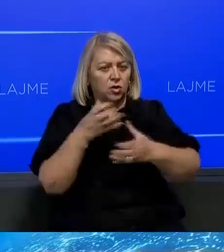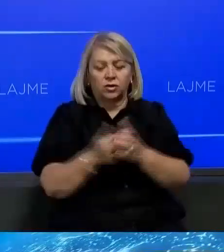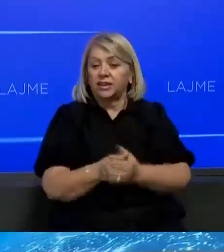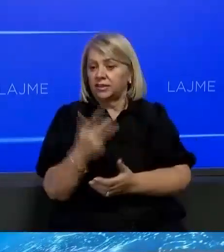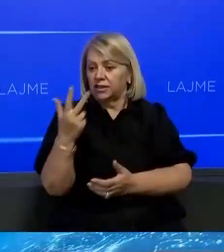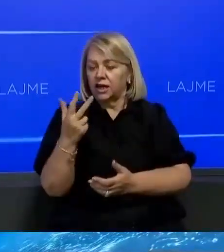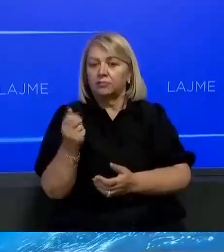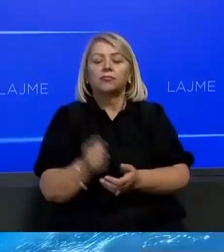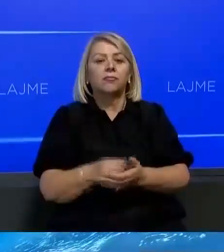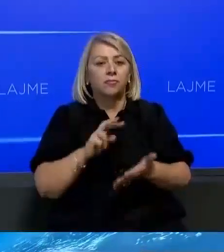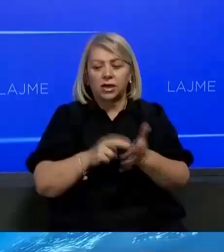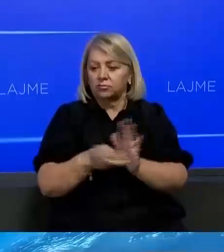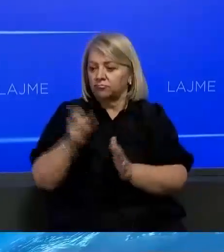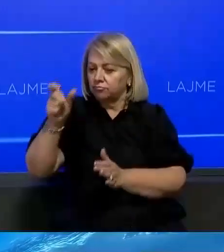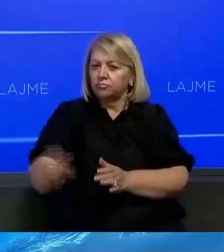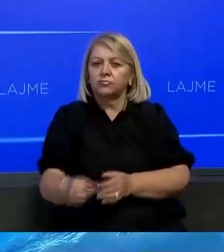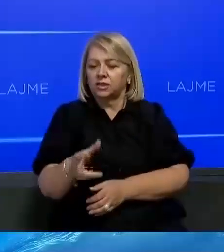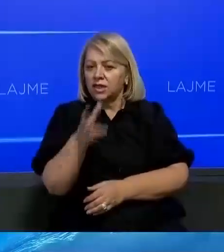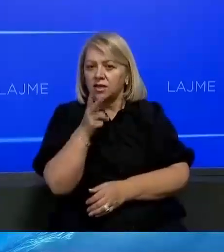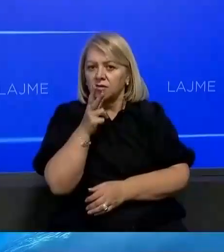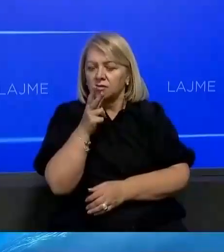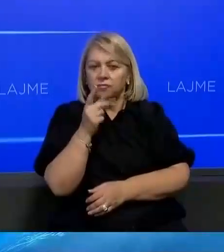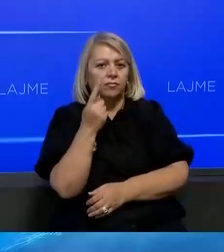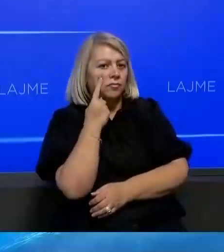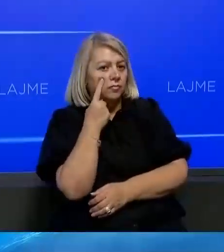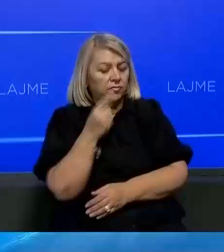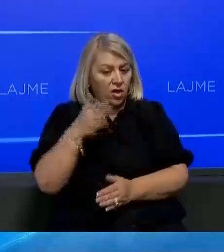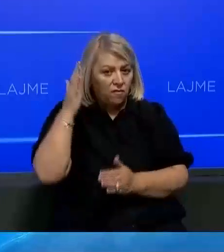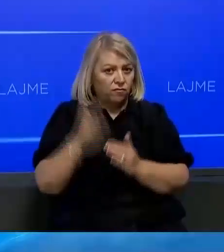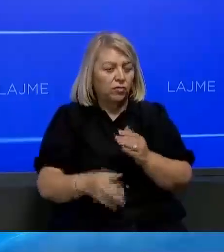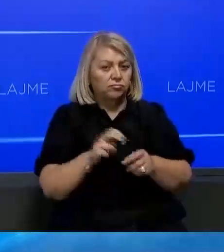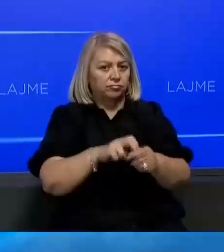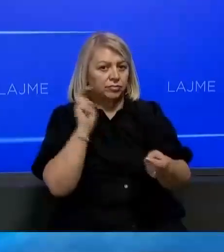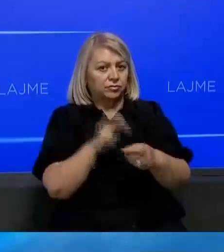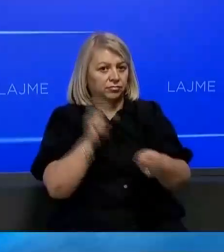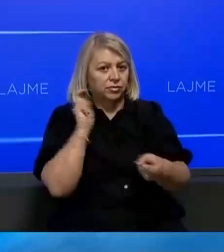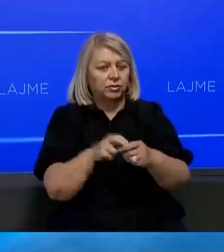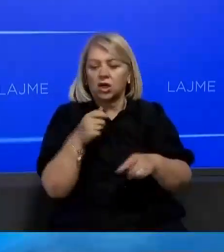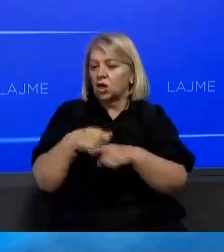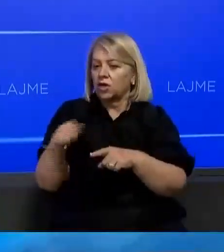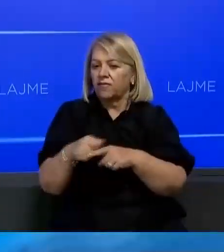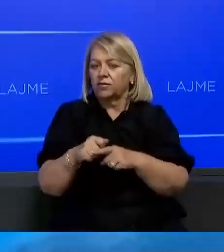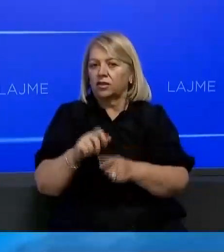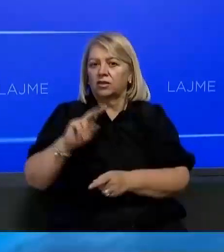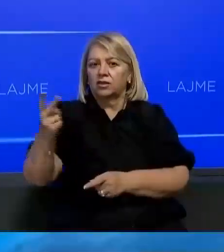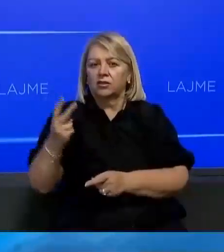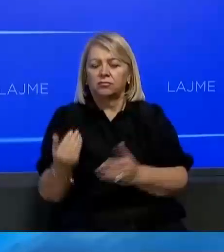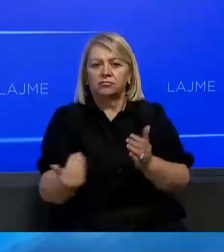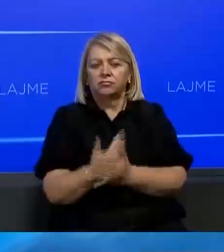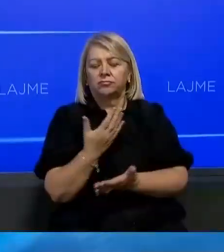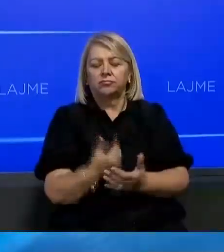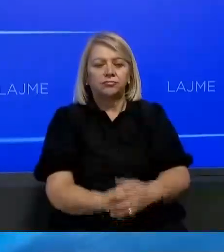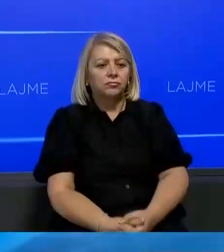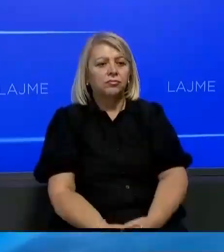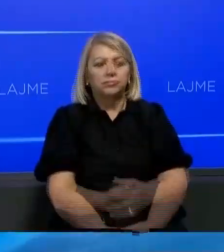o dhe në posh një vëtbesim që a i kishtë të thirur në përpjekje për të dhënë fondarjeve dhe për të rinovuar aliancen e tyre të përqarë.